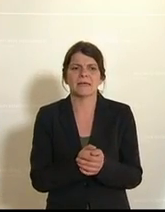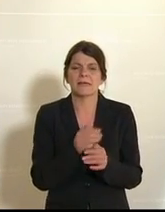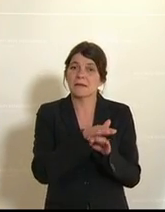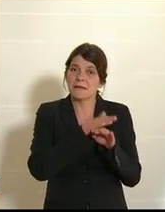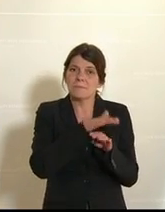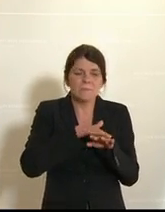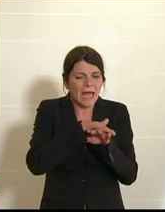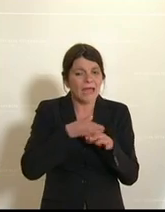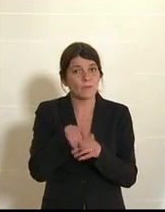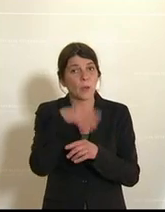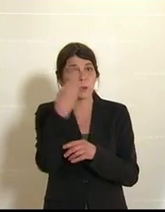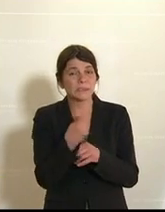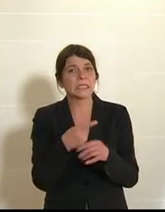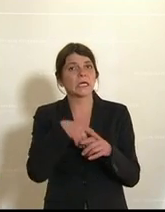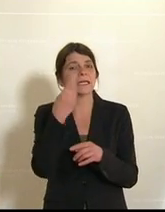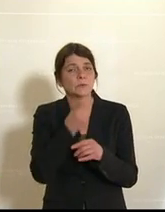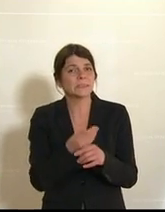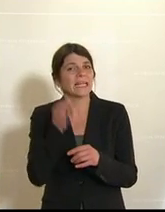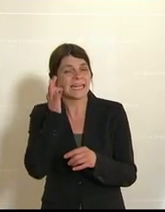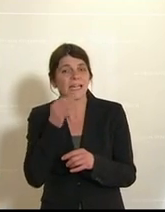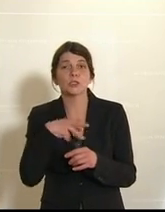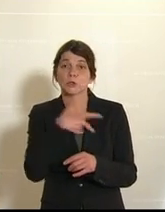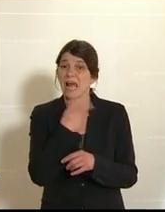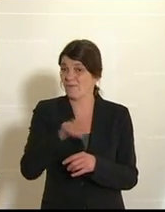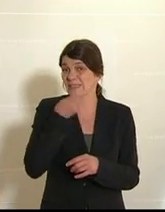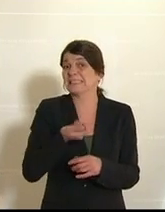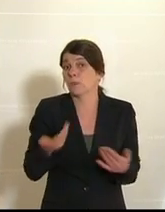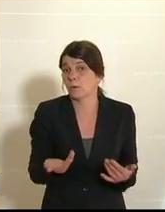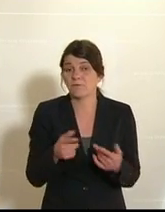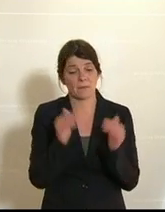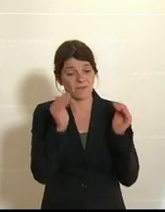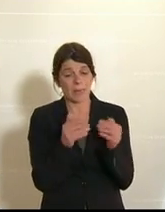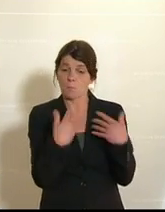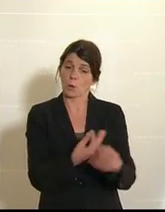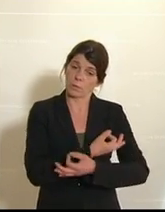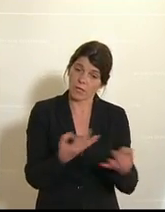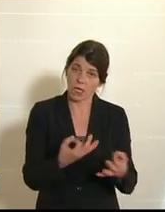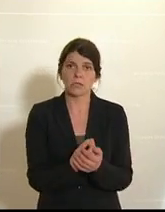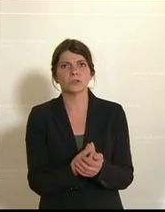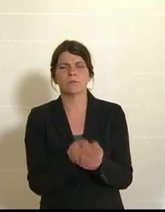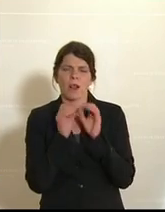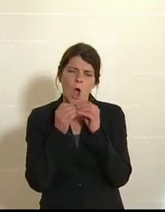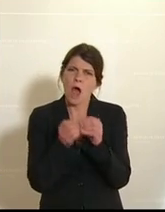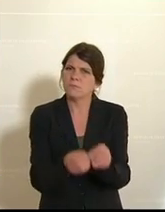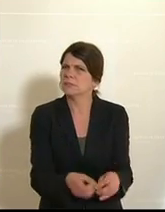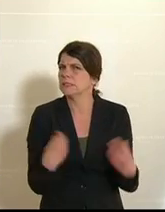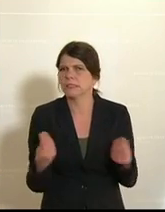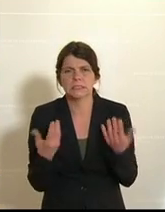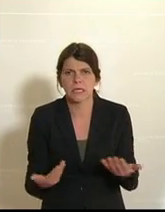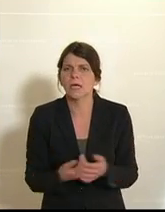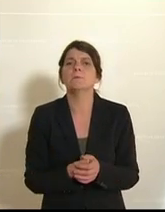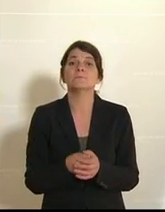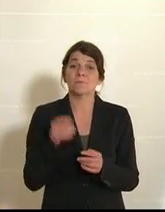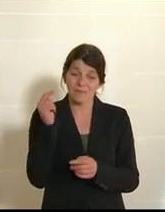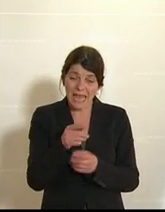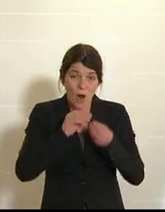in der Künstlerinnen- und Künstlersozialversicherung, dass sozusagen, wenn man weniger hat, kriegt man gar nichts, alles sehr kompliziert. Und in diesem